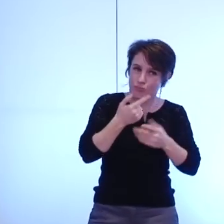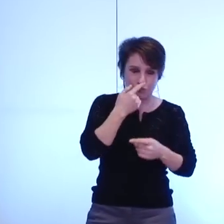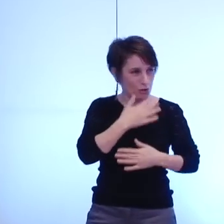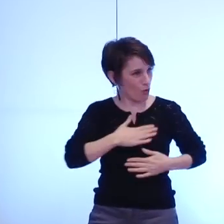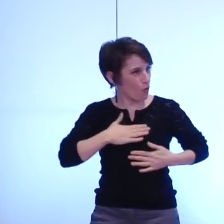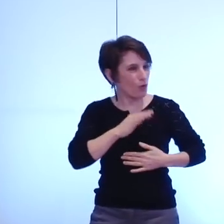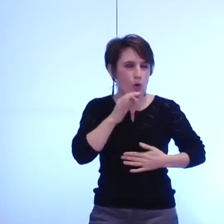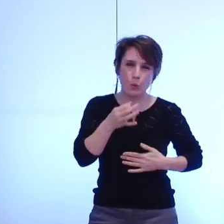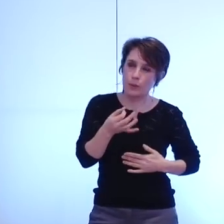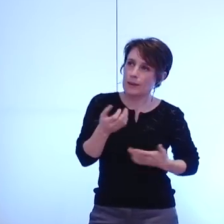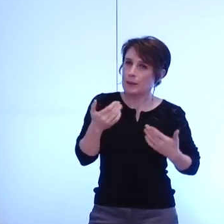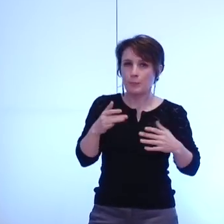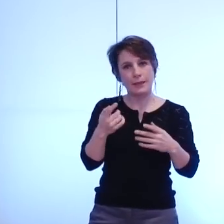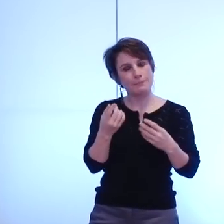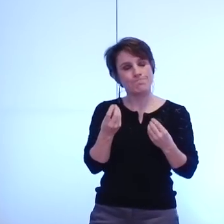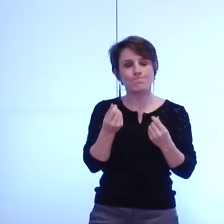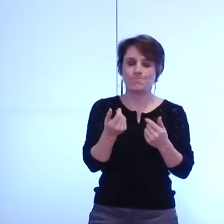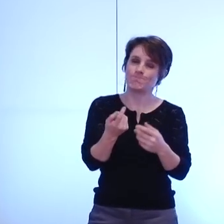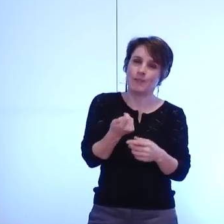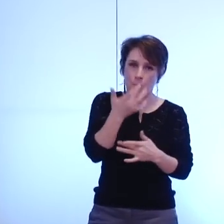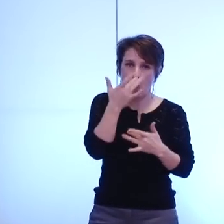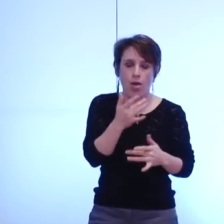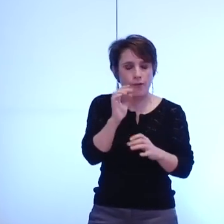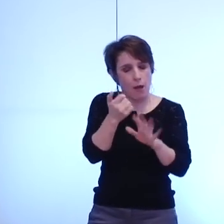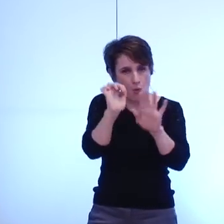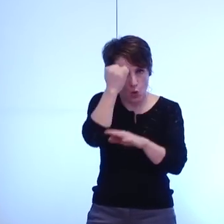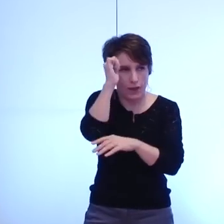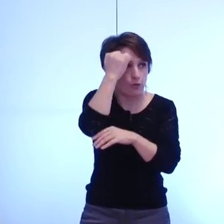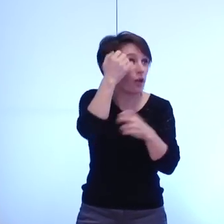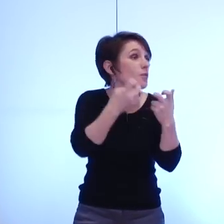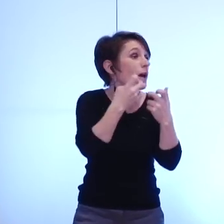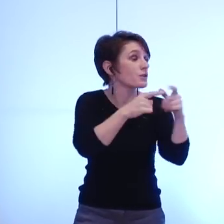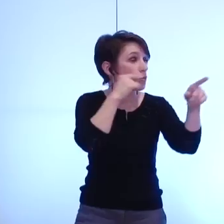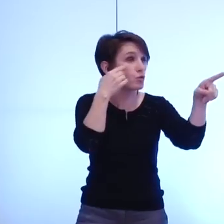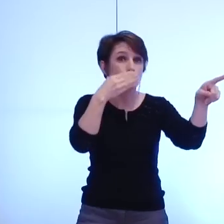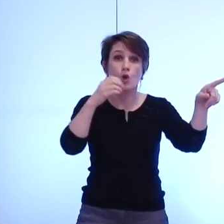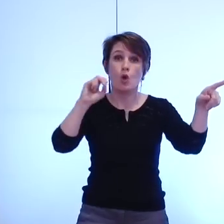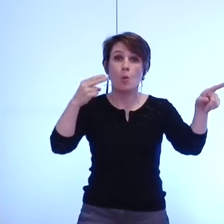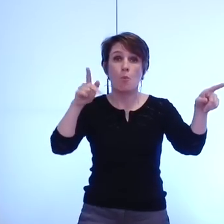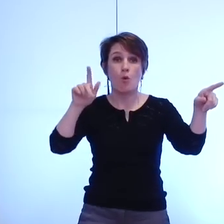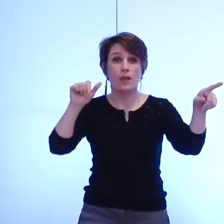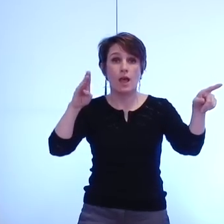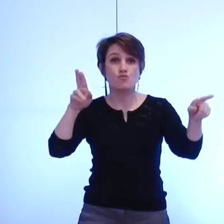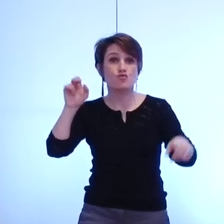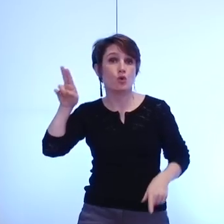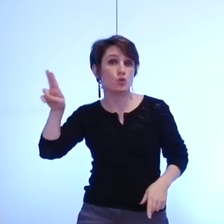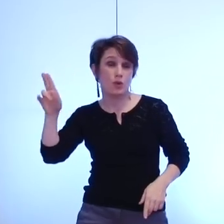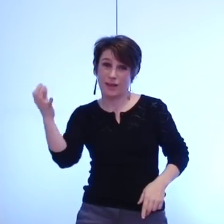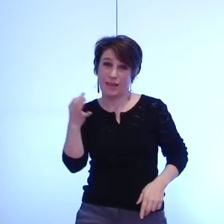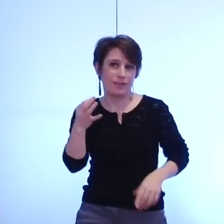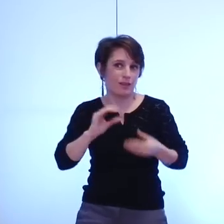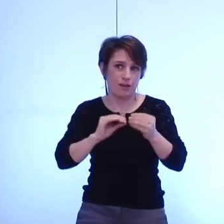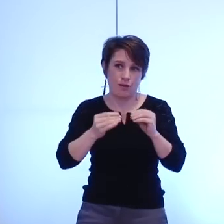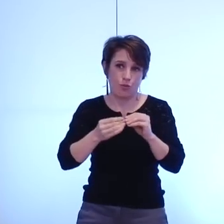certains d'ailleurs qui ont été exprimés y compris par monsieur Mongaburu je pense sur la difficulté justement de concentrer les temps